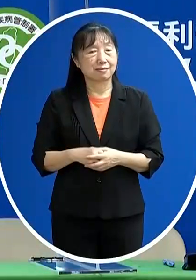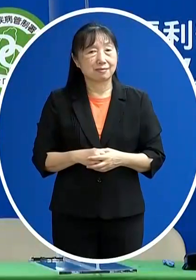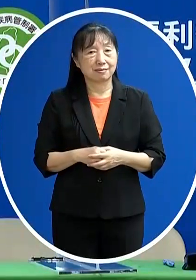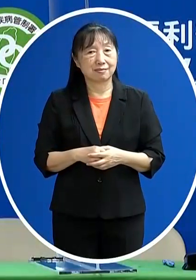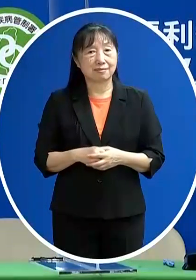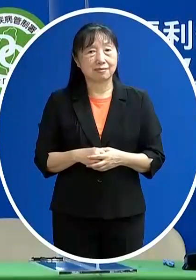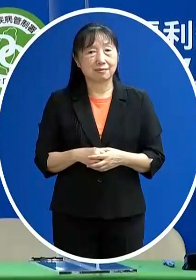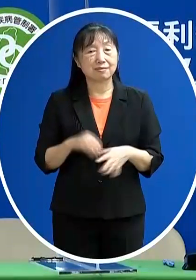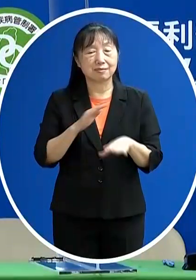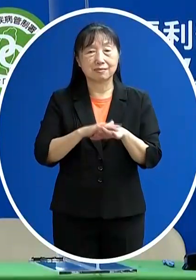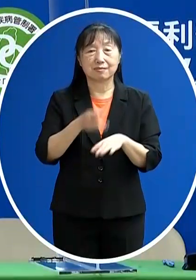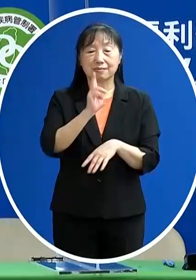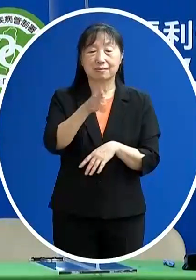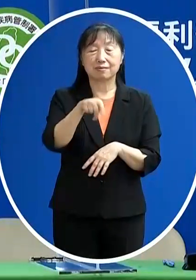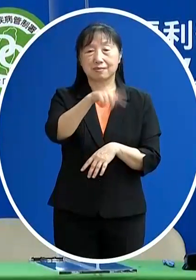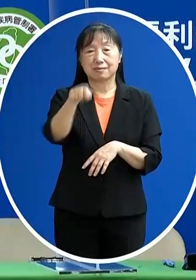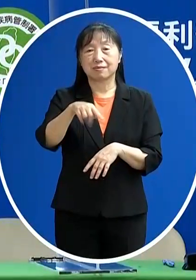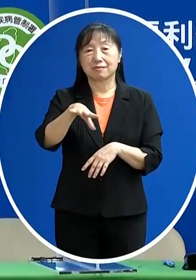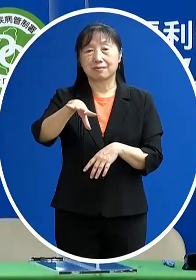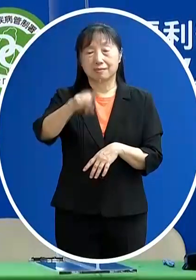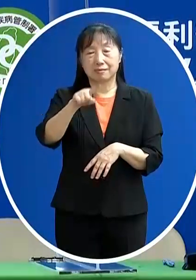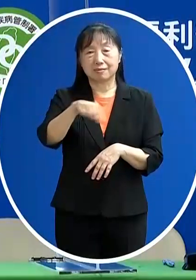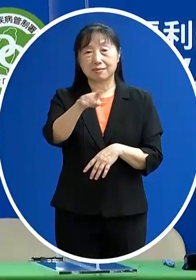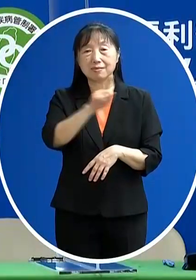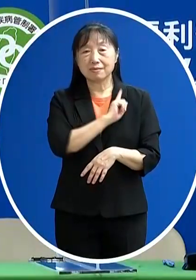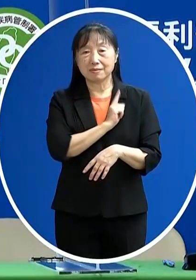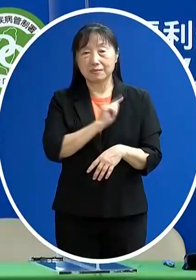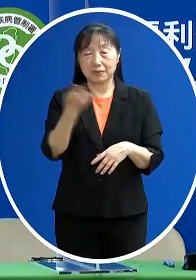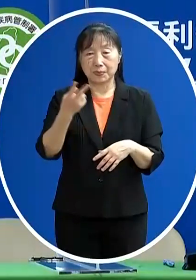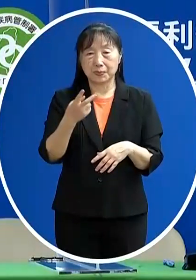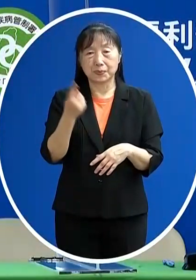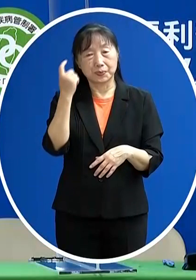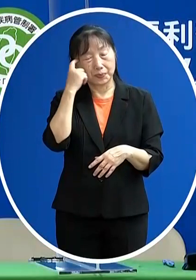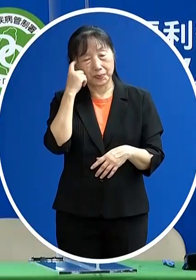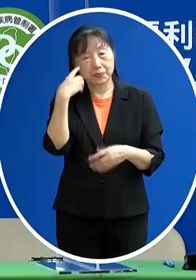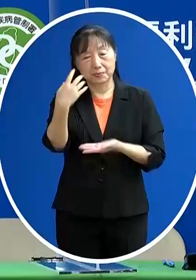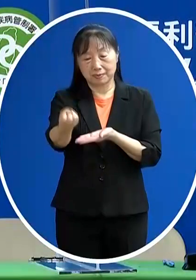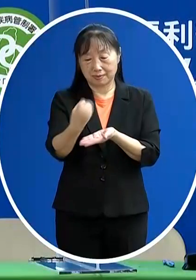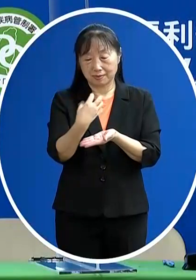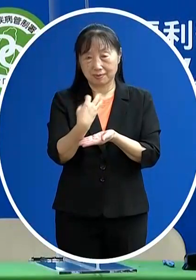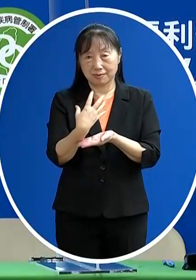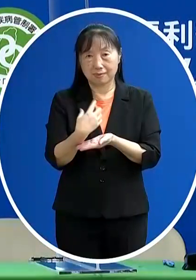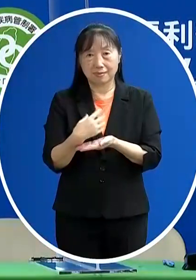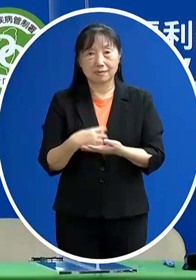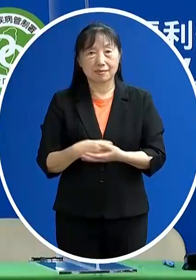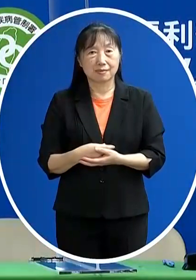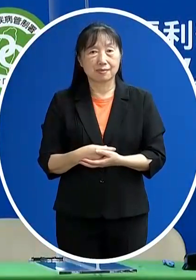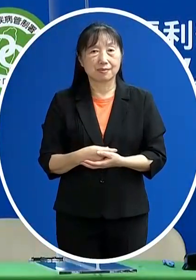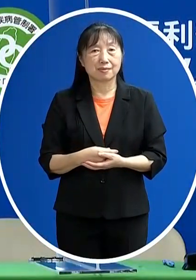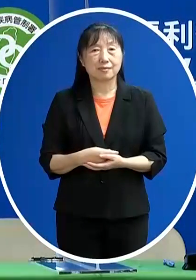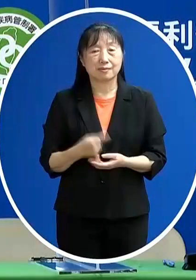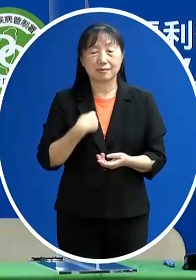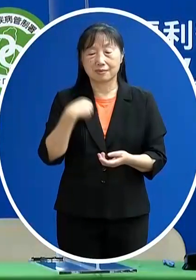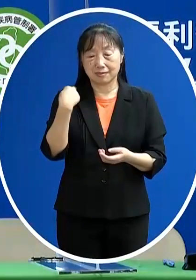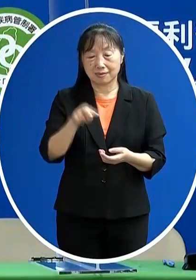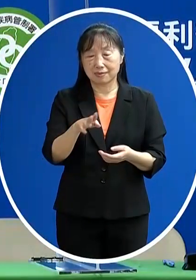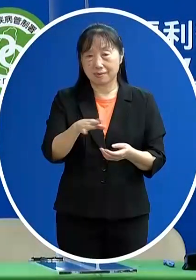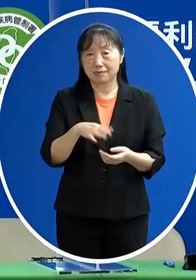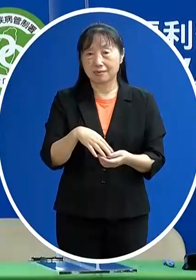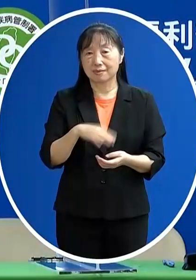我們請他們做一些優化之後那他們會再回報那作為這個 我們作為我們制定